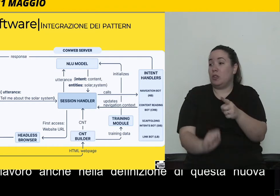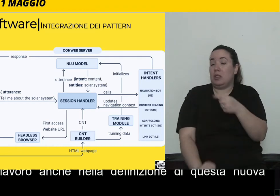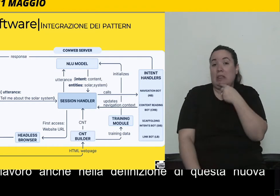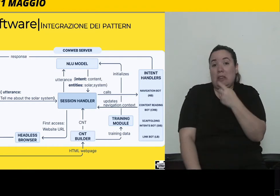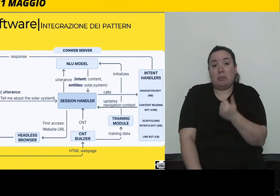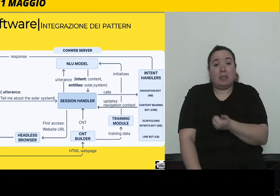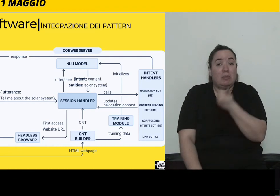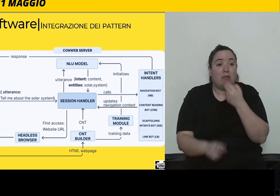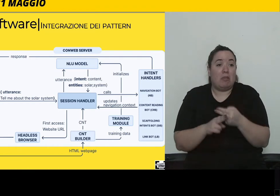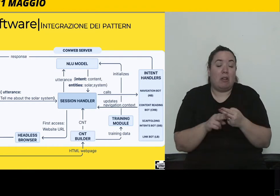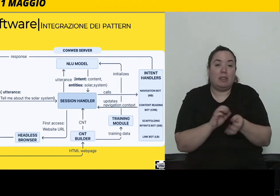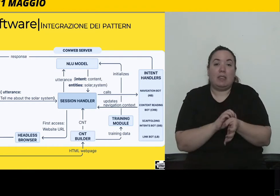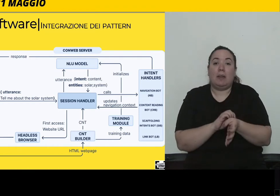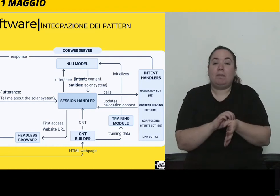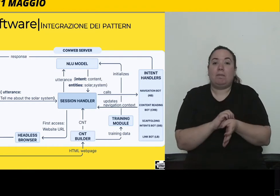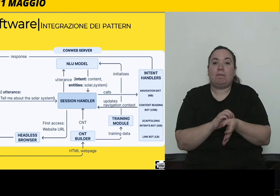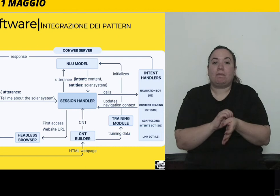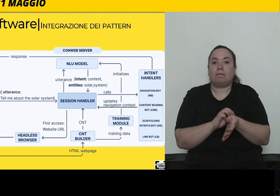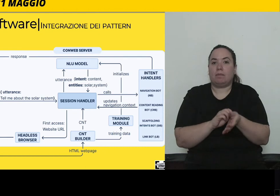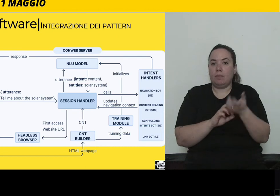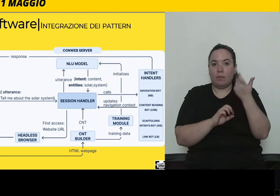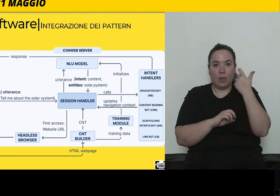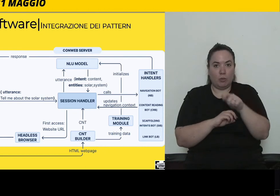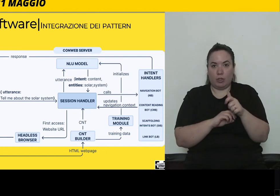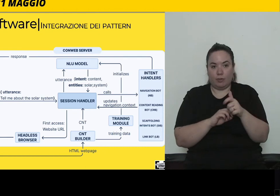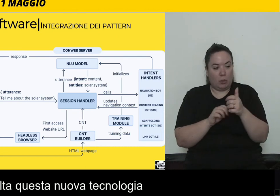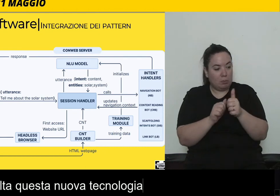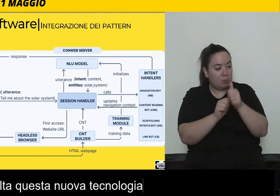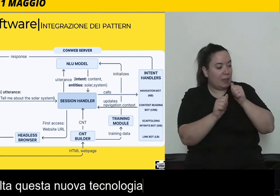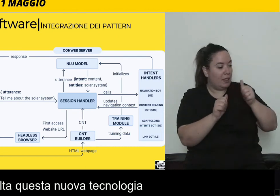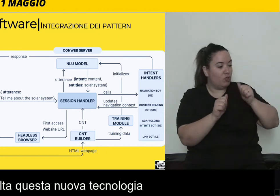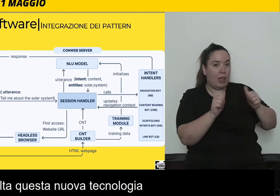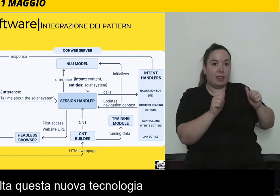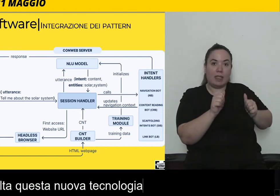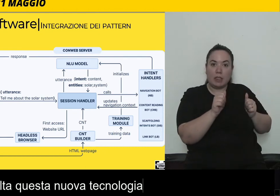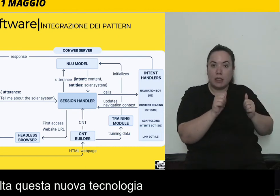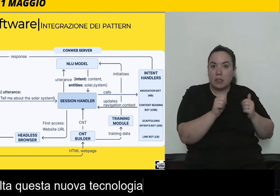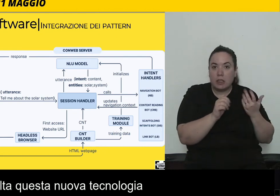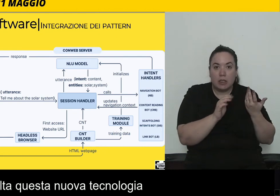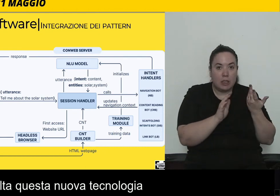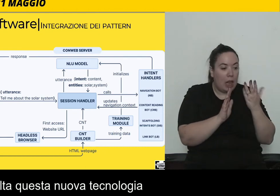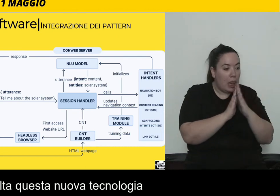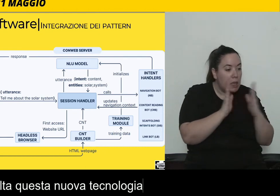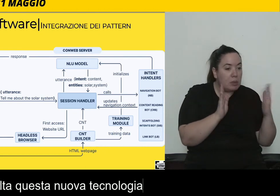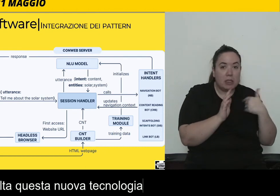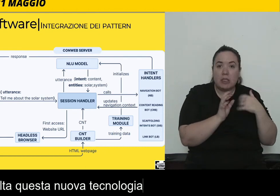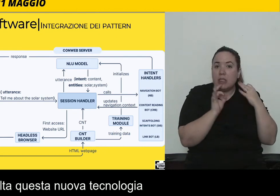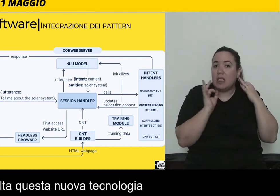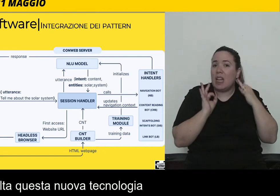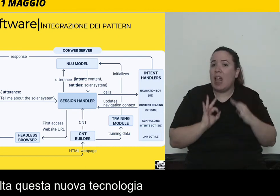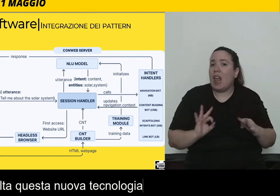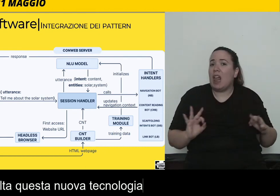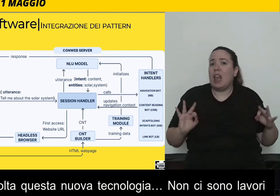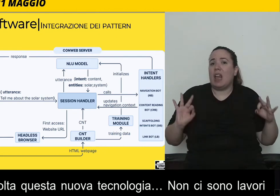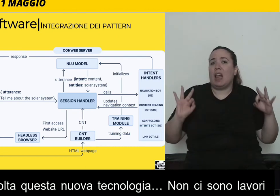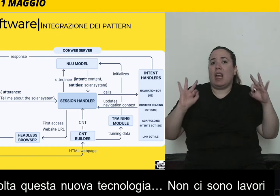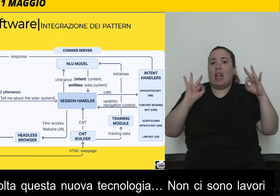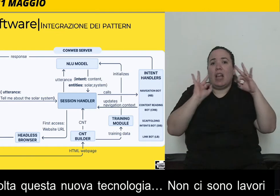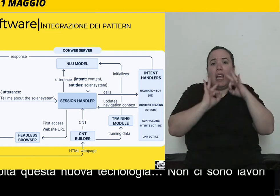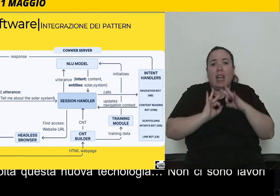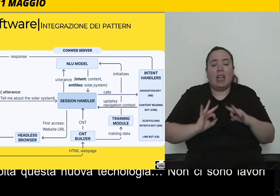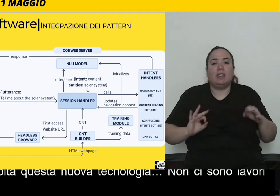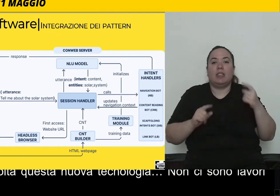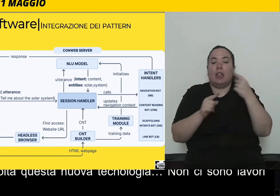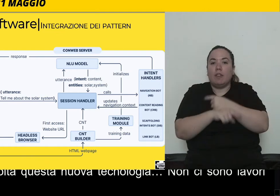non abbiamo trovato lavori comparabili in letteratura, cerca di integrare la pipeline dell'interpretazione del